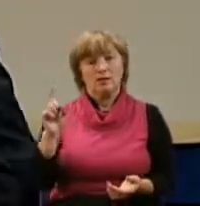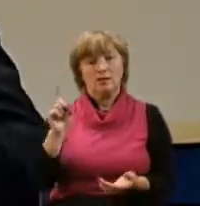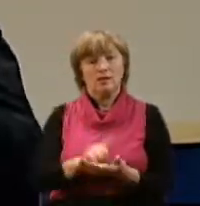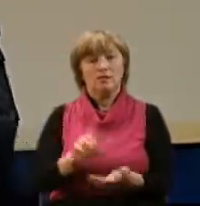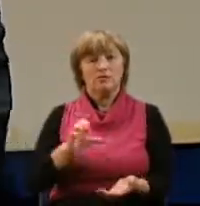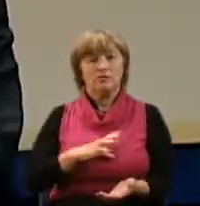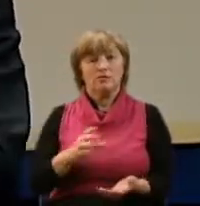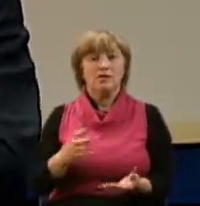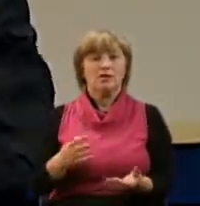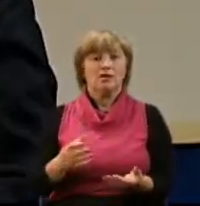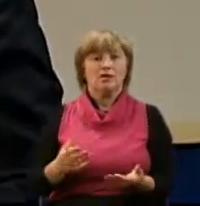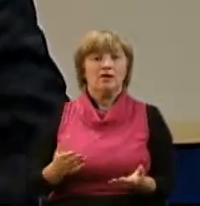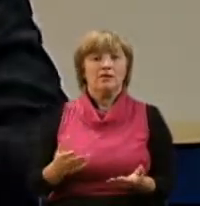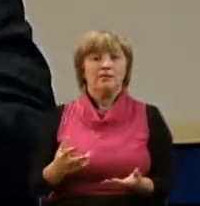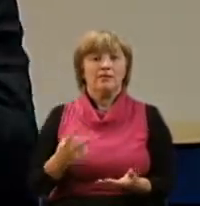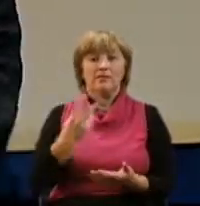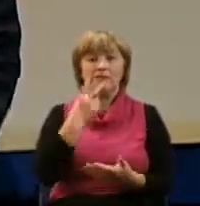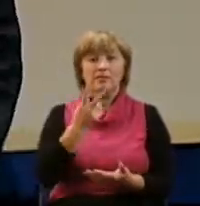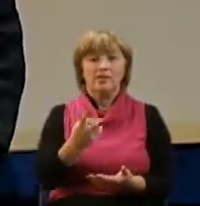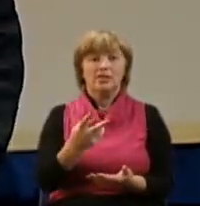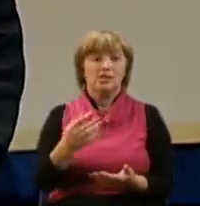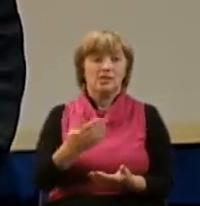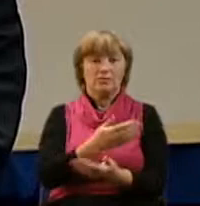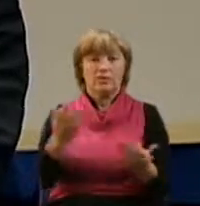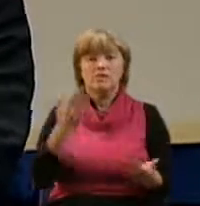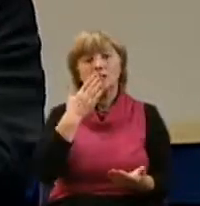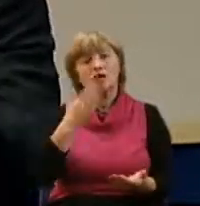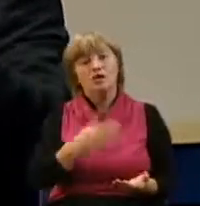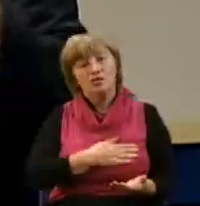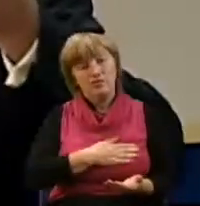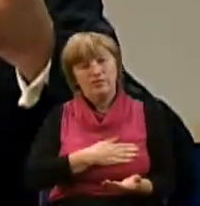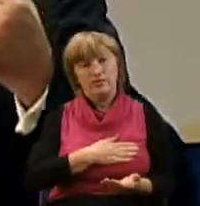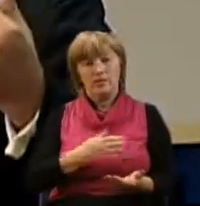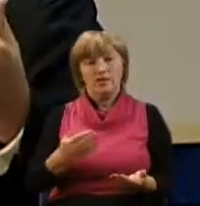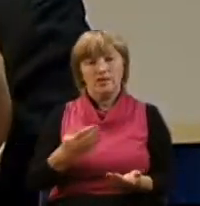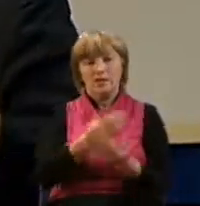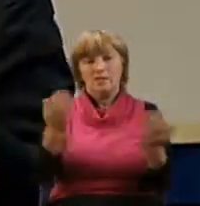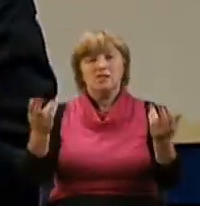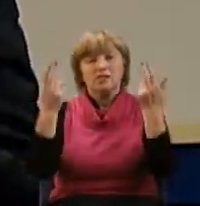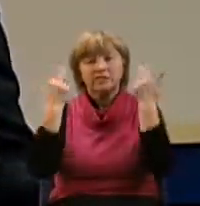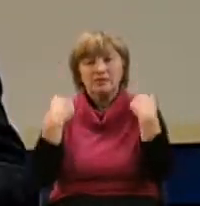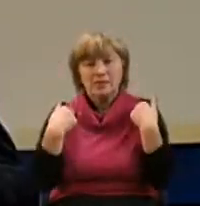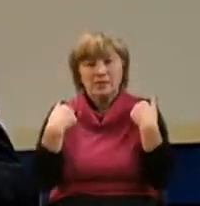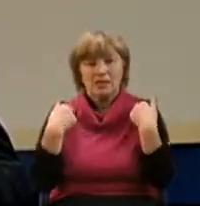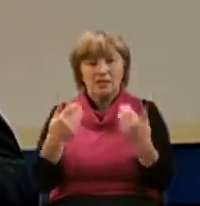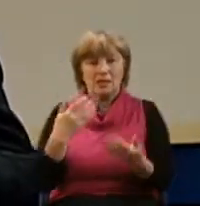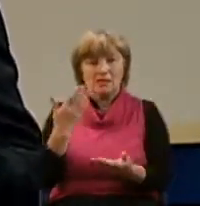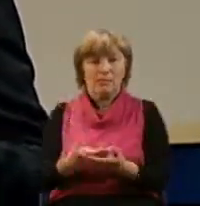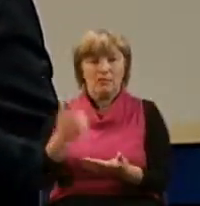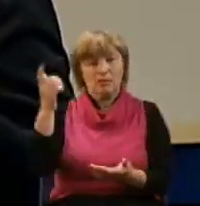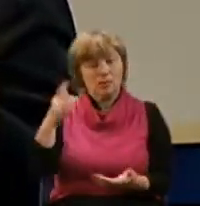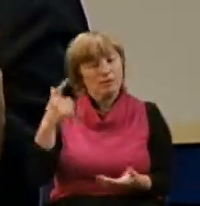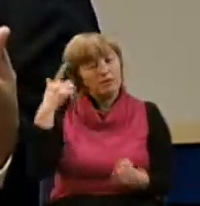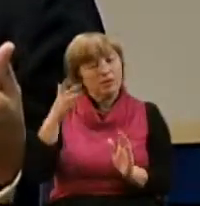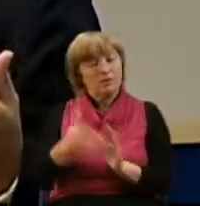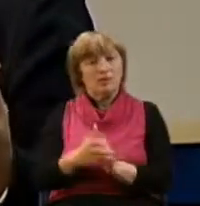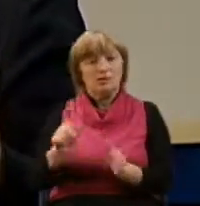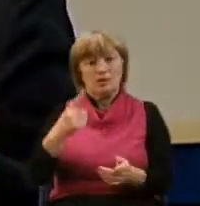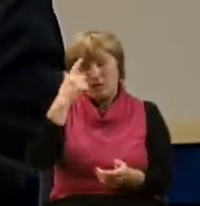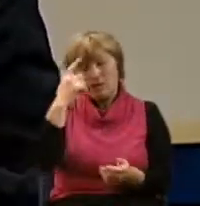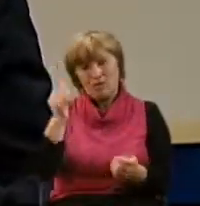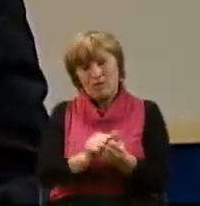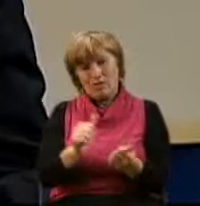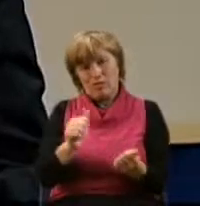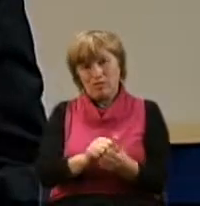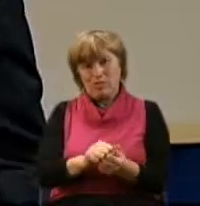нашей любви к Нему, нашей преданности к Нему, нашего смирения пред Господом и понимания, что глупо